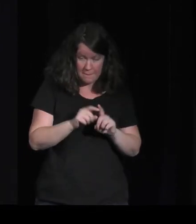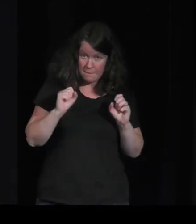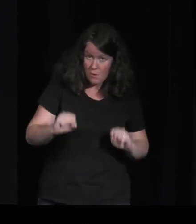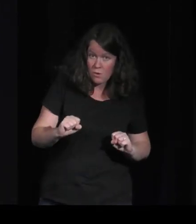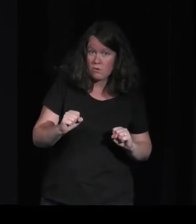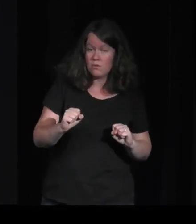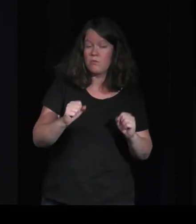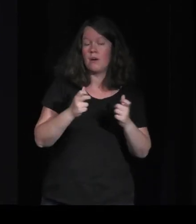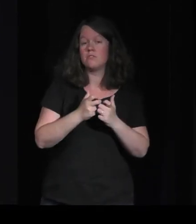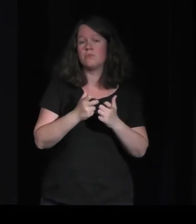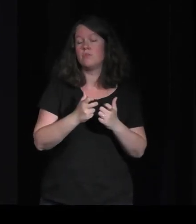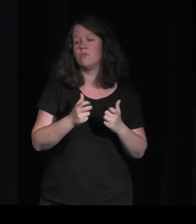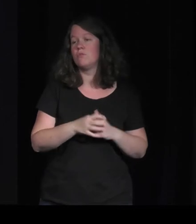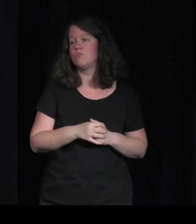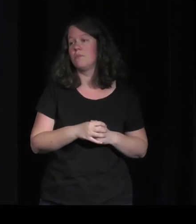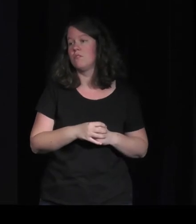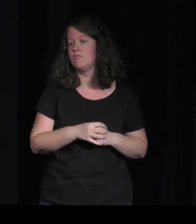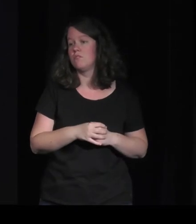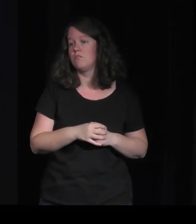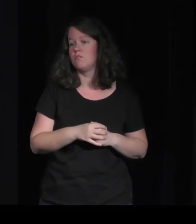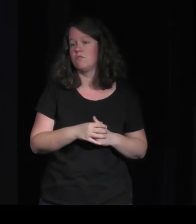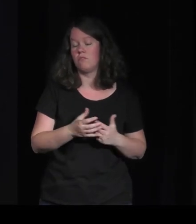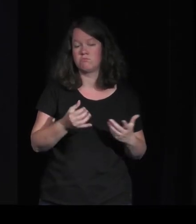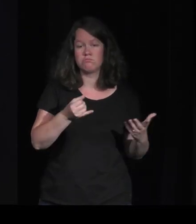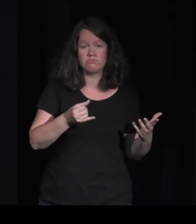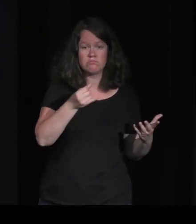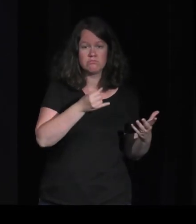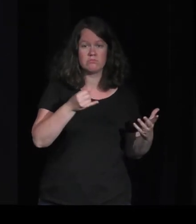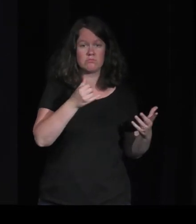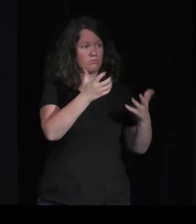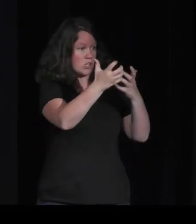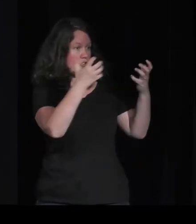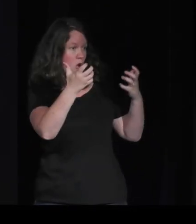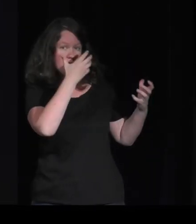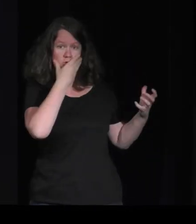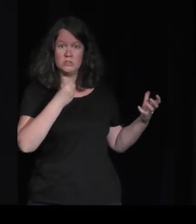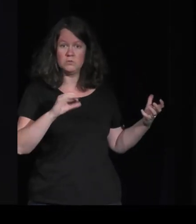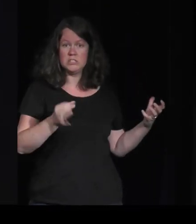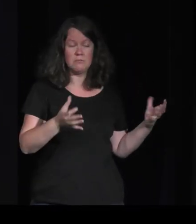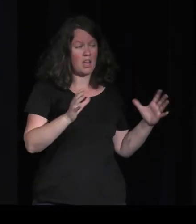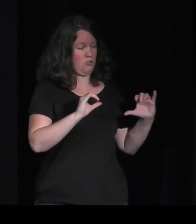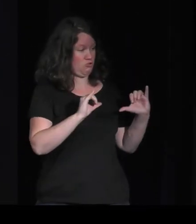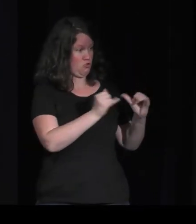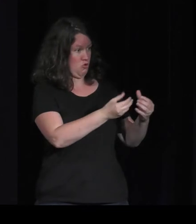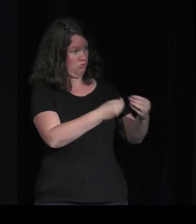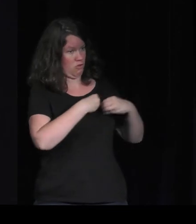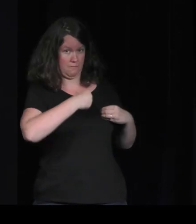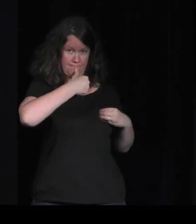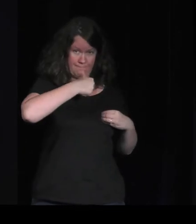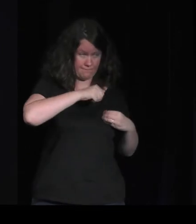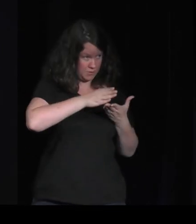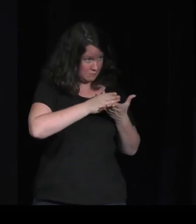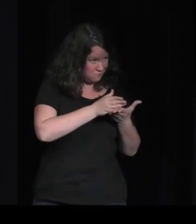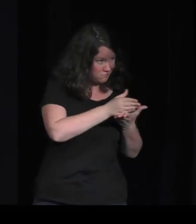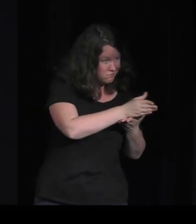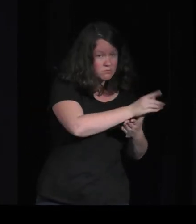des trucs ou, je ne pas, des trucs à la quai. C'est-à-dire, il y a les chouettes décors, mais le jeu, en fait, ne vous engage pas tellement à passer du temps sauf si vous